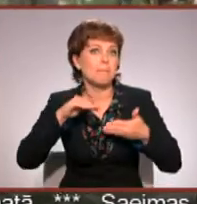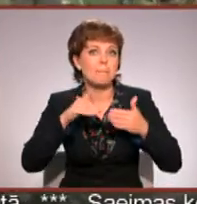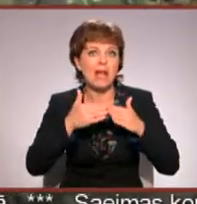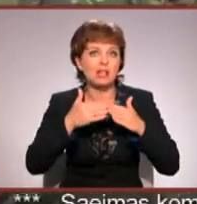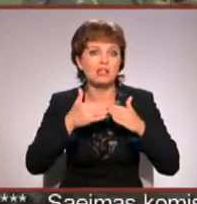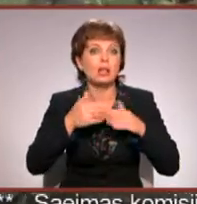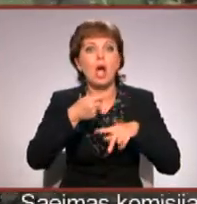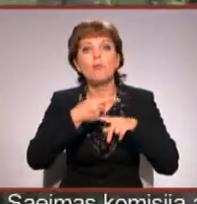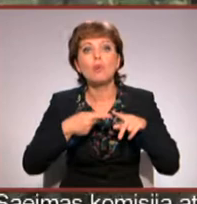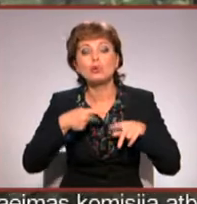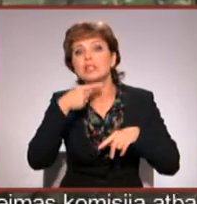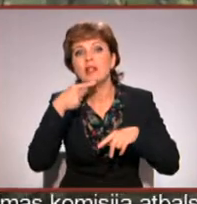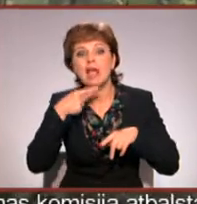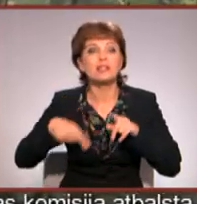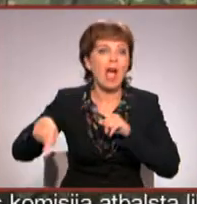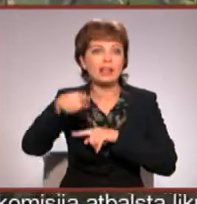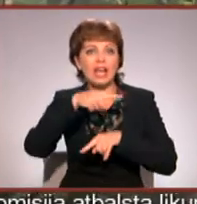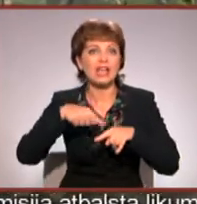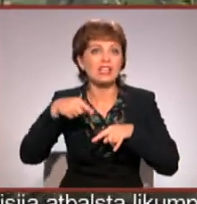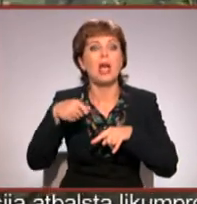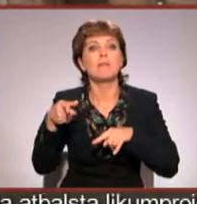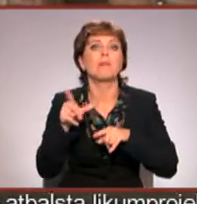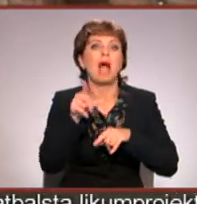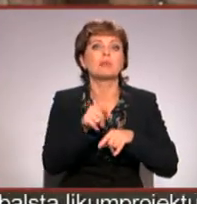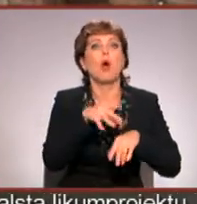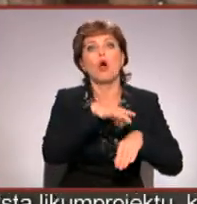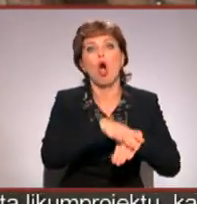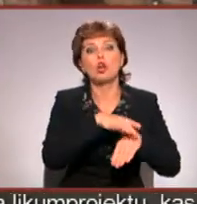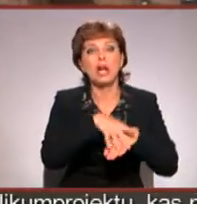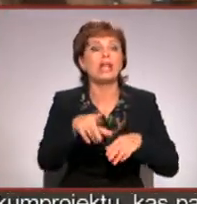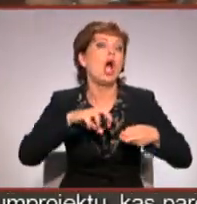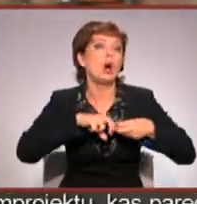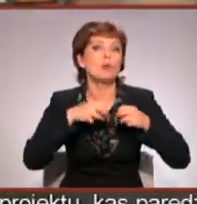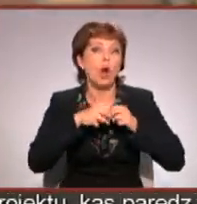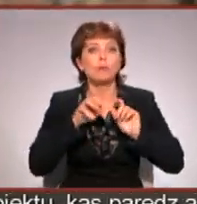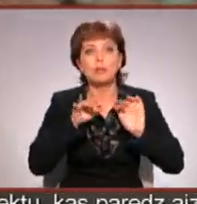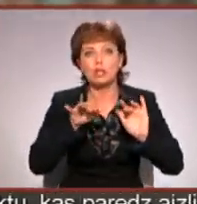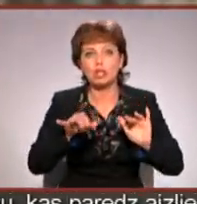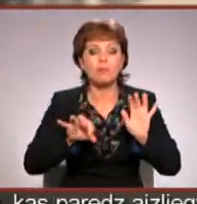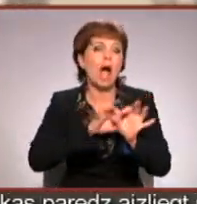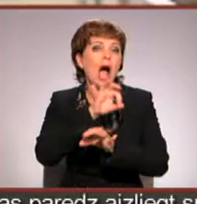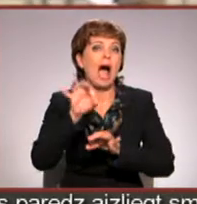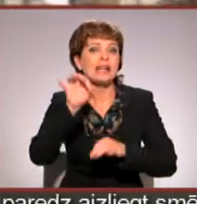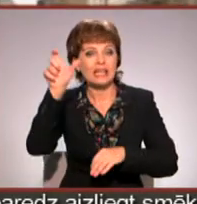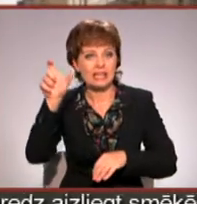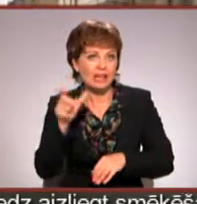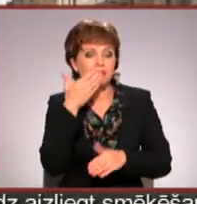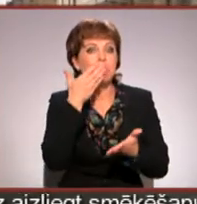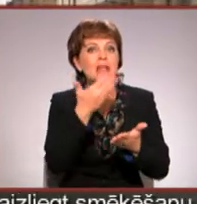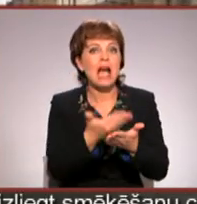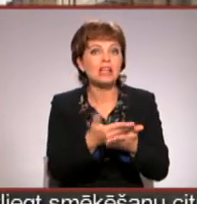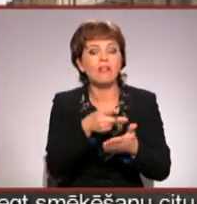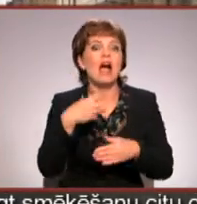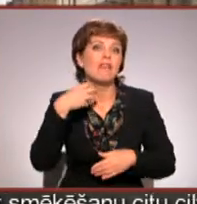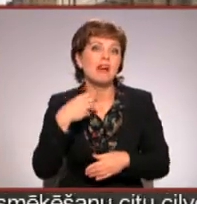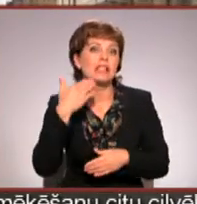Pusēsim jābrauc uz riņķi, lai nokļūtu kaut kādā konkrēta adresā. Šīs problēmas risināšanai arhitekts Tomis Kokins piedāvā veidot asaukto